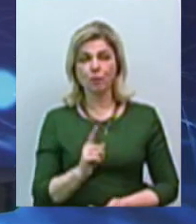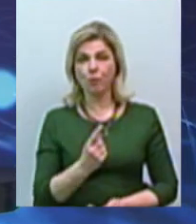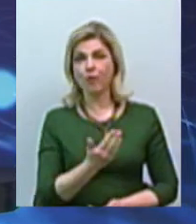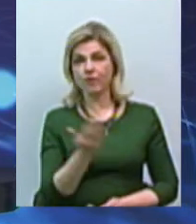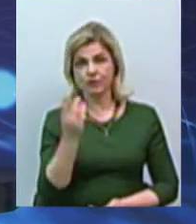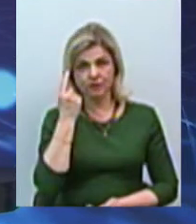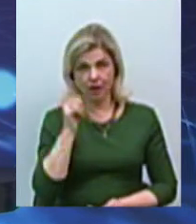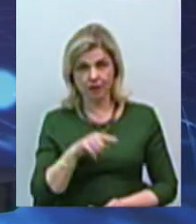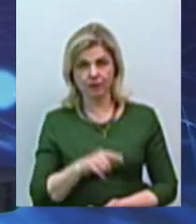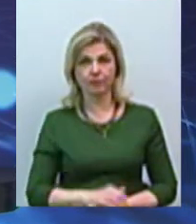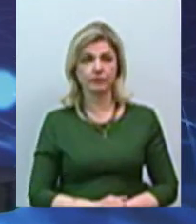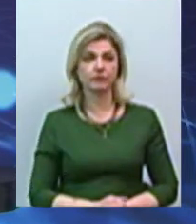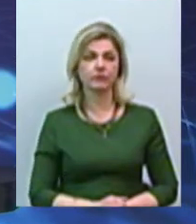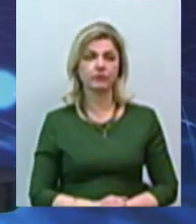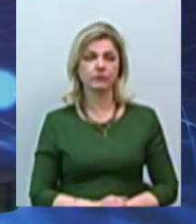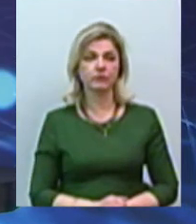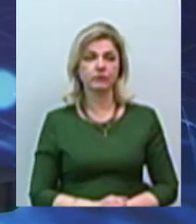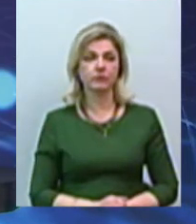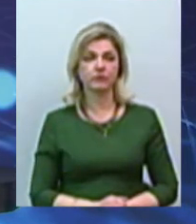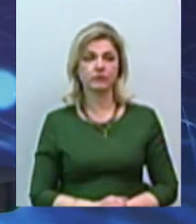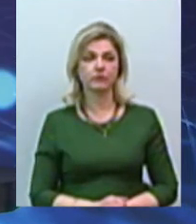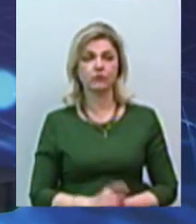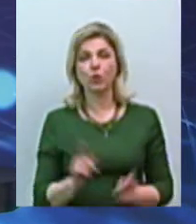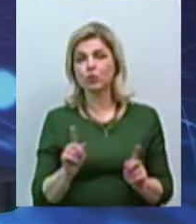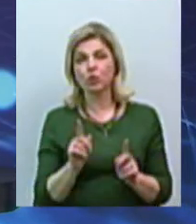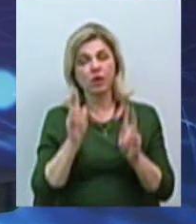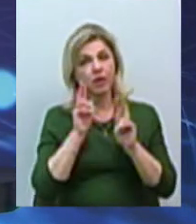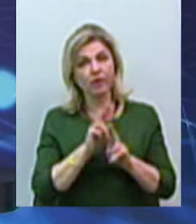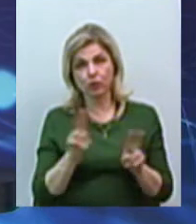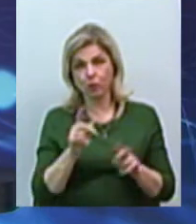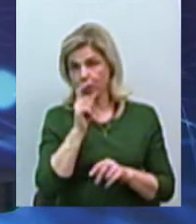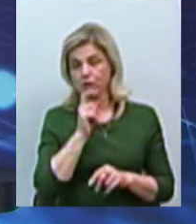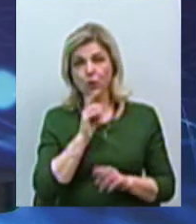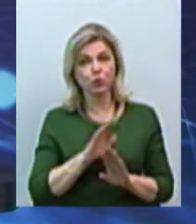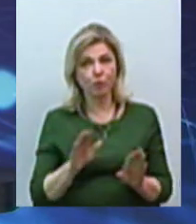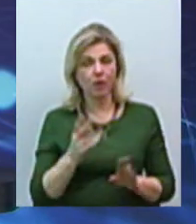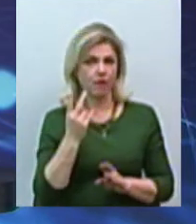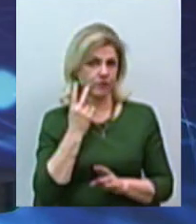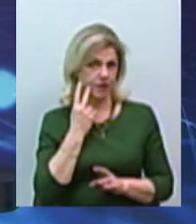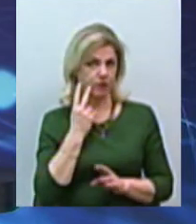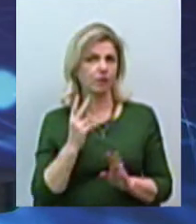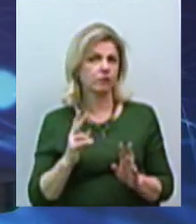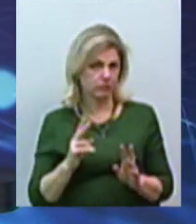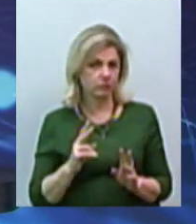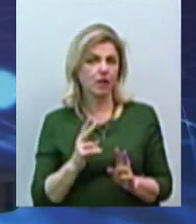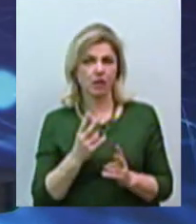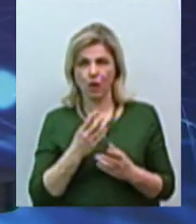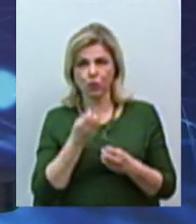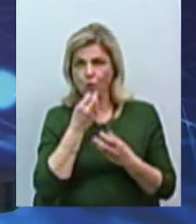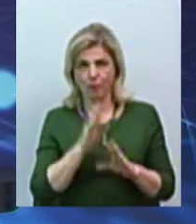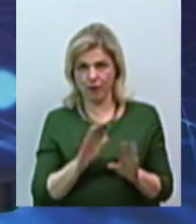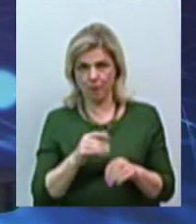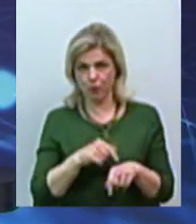коли щось невідоме чи незрозуміло, це завжди викликає недобре почуття. Тому ми